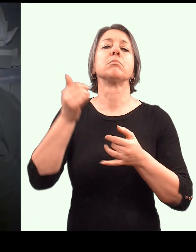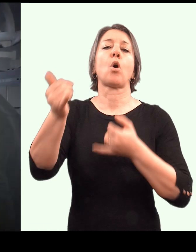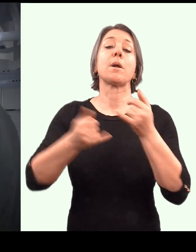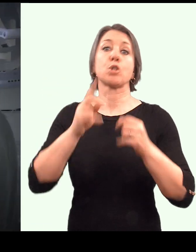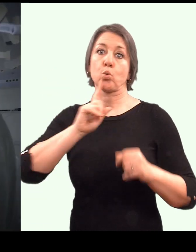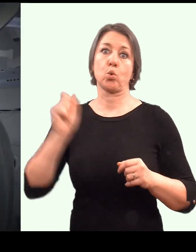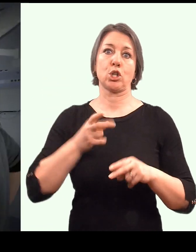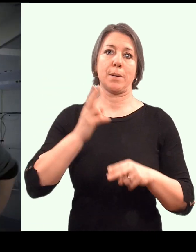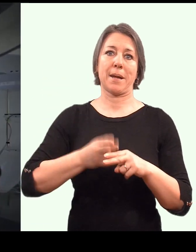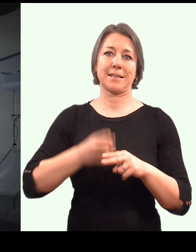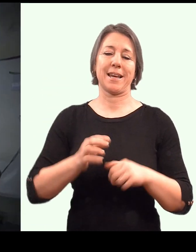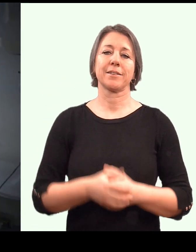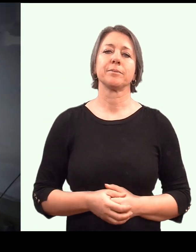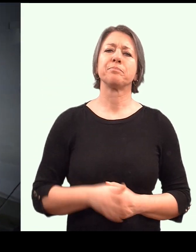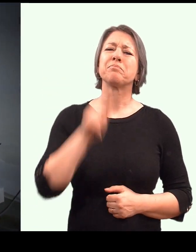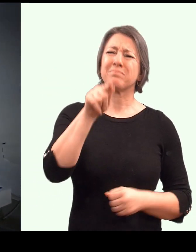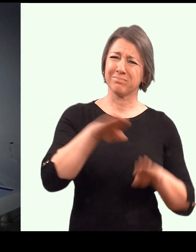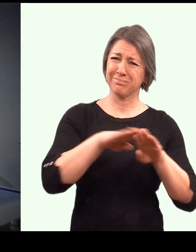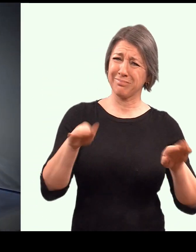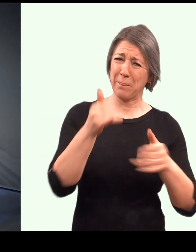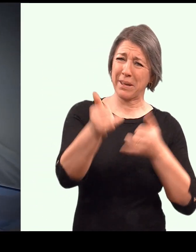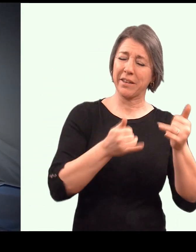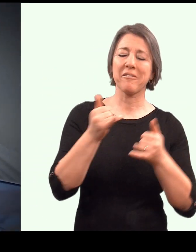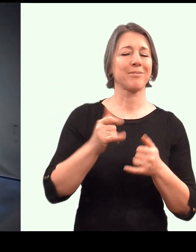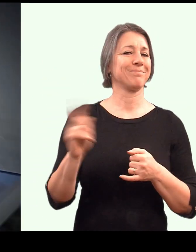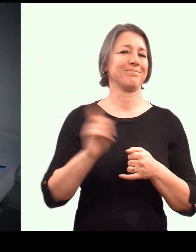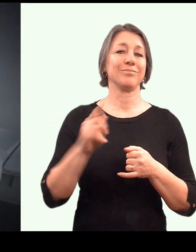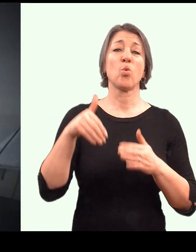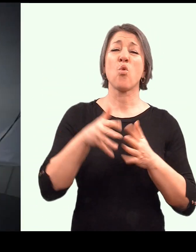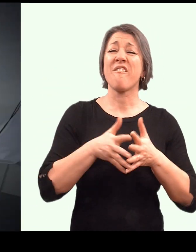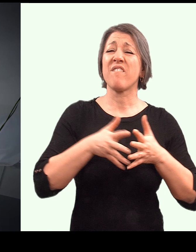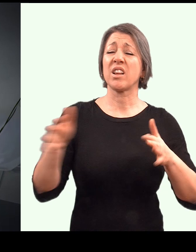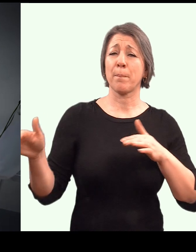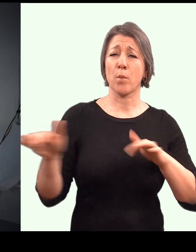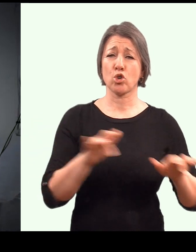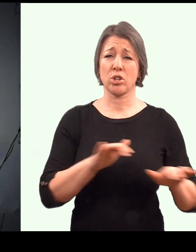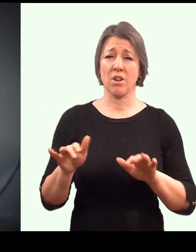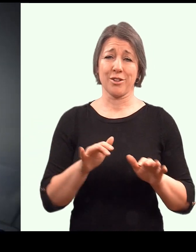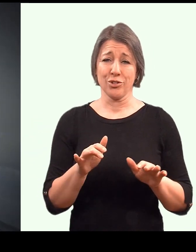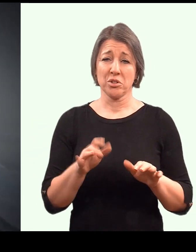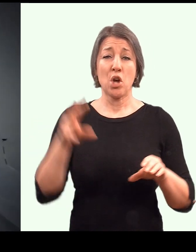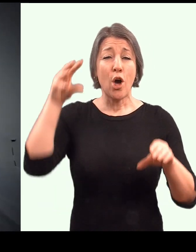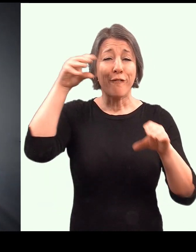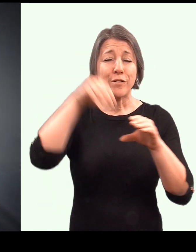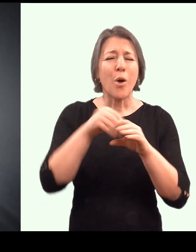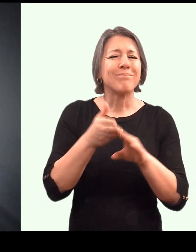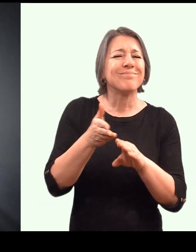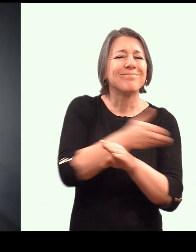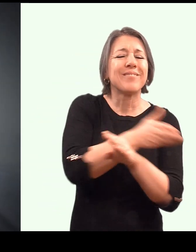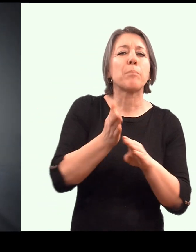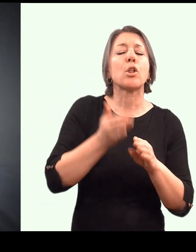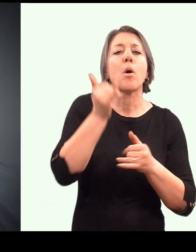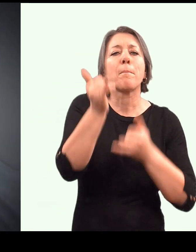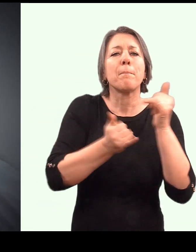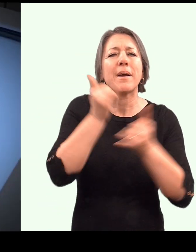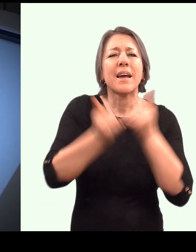Má to rozměr pitevního stolu, ale je to velký počítač, který v sobě obsahuje těla, která byla nařezána